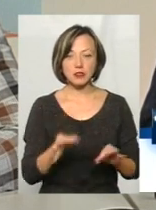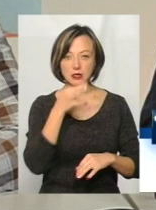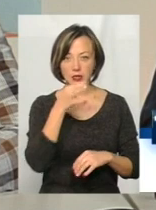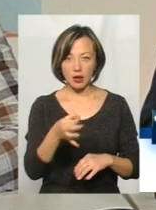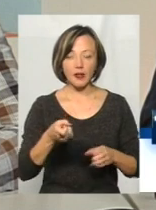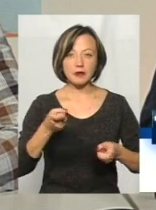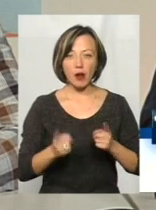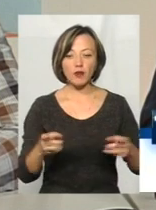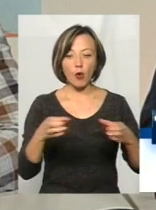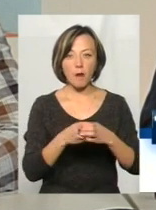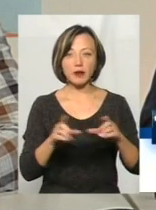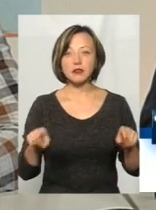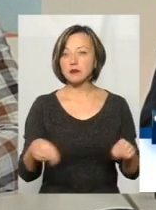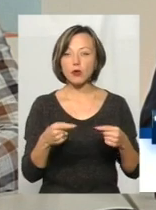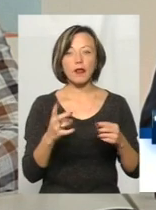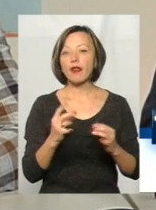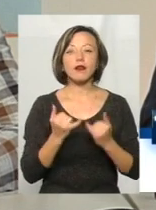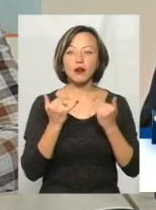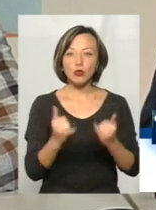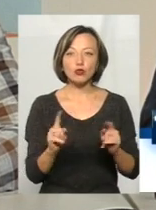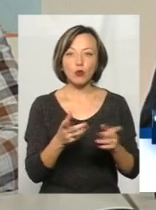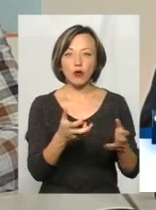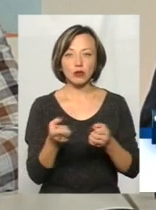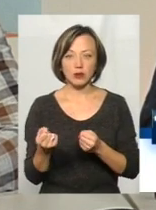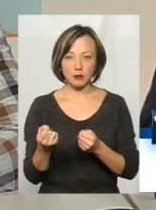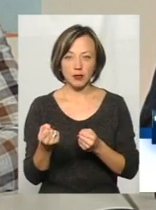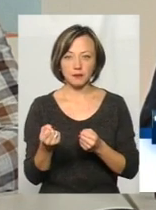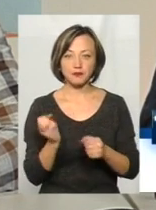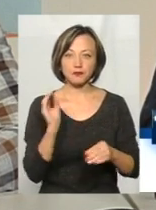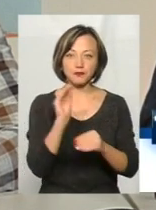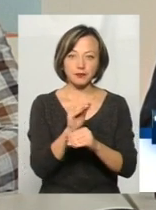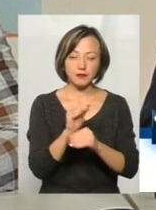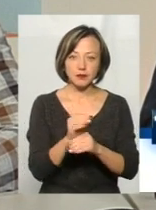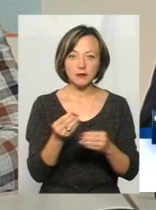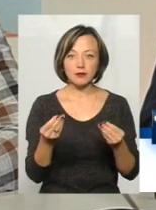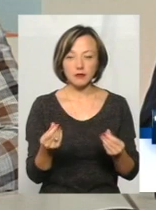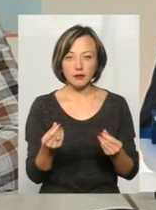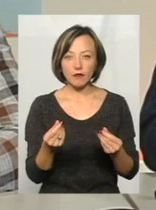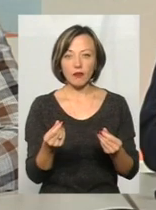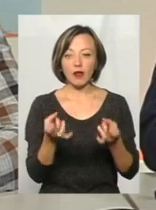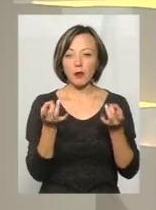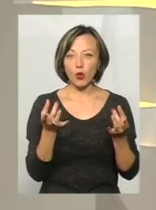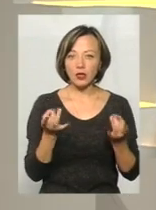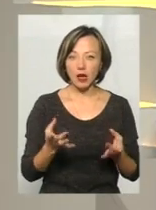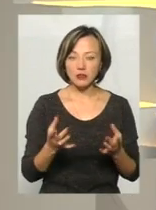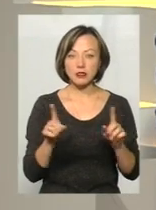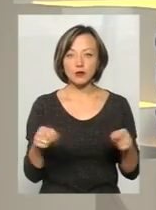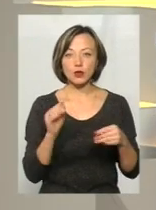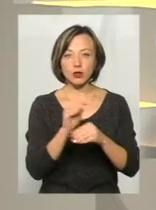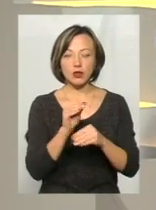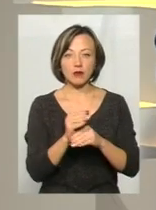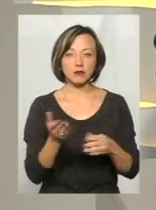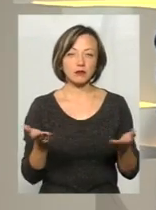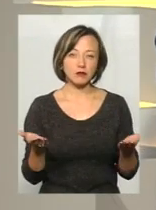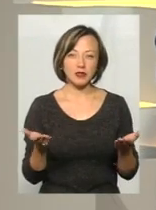що насправді громада створюється не для того, щоб отримати субвенцію державного бюджету. створення додаткового... Ну не на